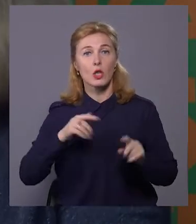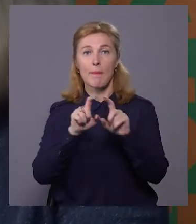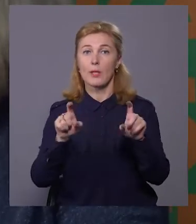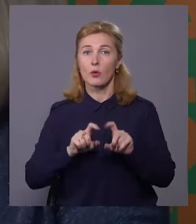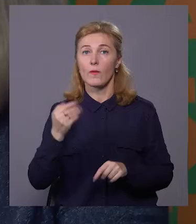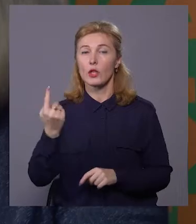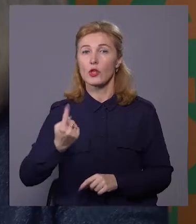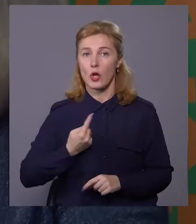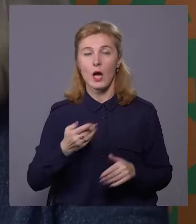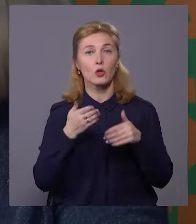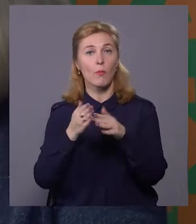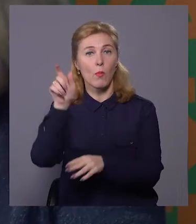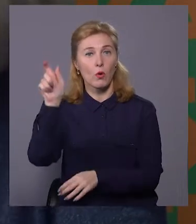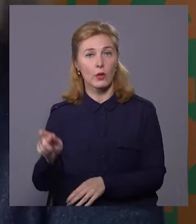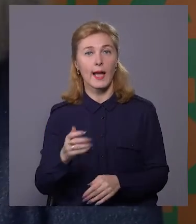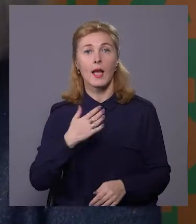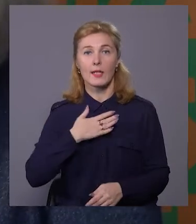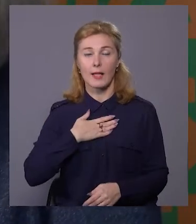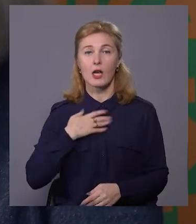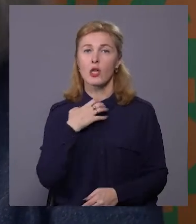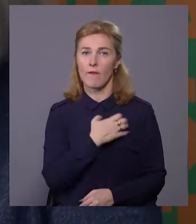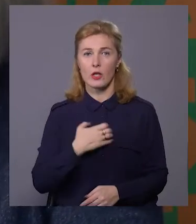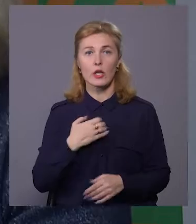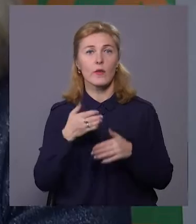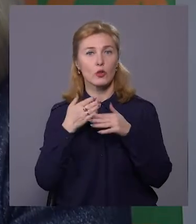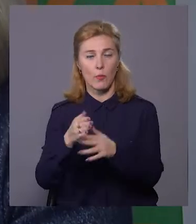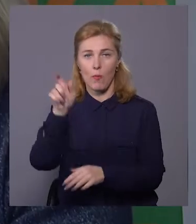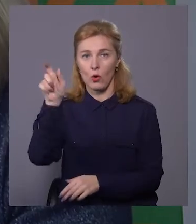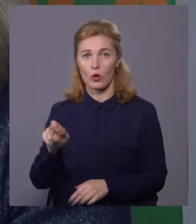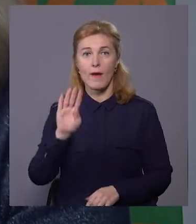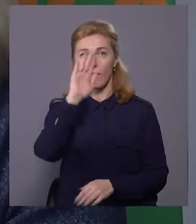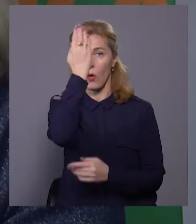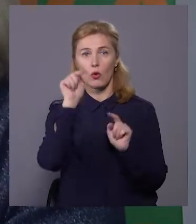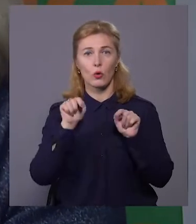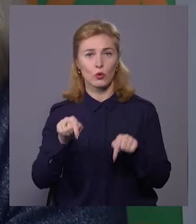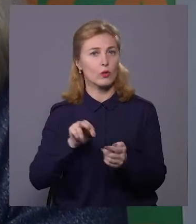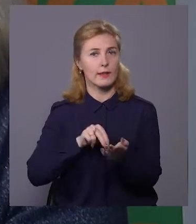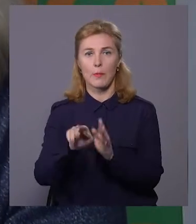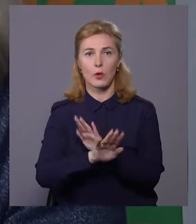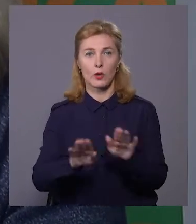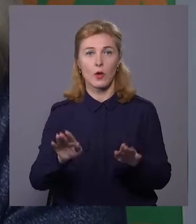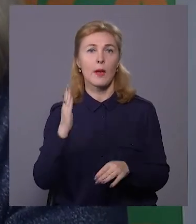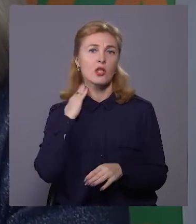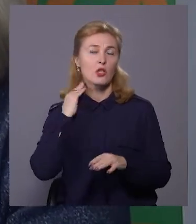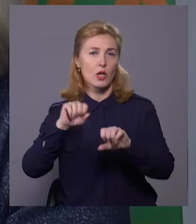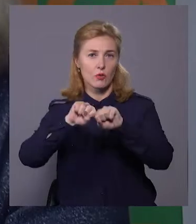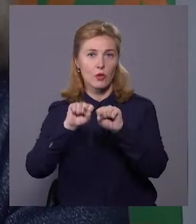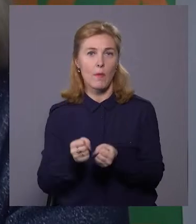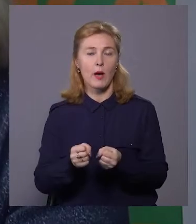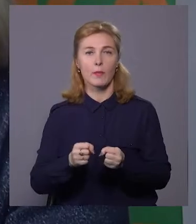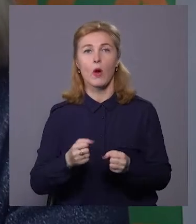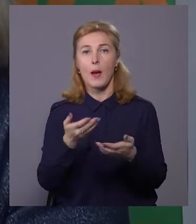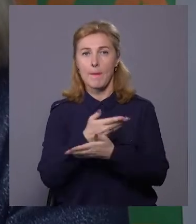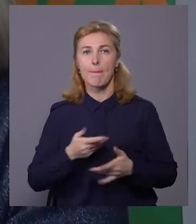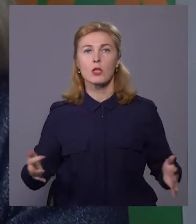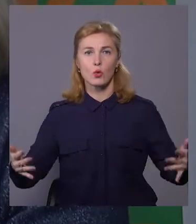чекають допомоги людей. Тут наша важлива місія – це допомога людей. Ворогу тут не прийти, ми ці гідрі обов'язково зламаємо шию. Тому що